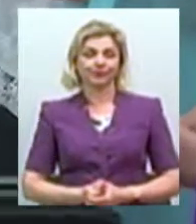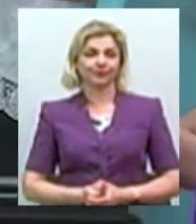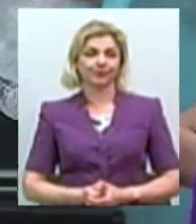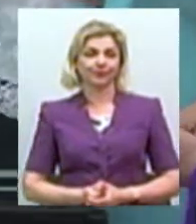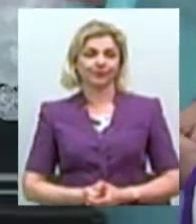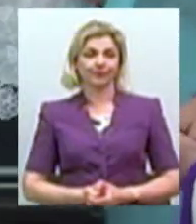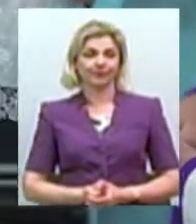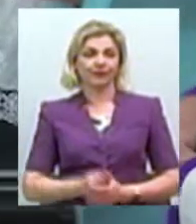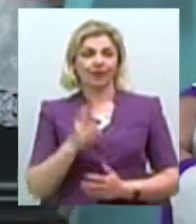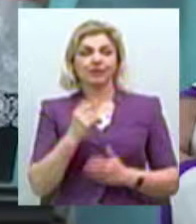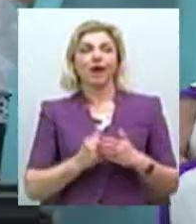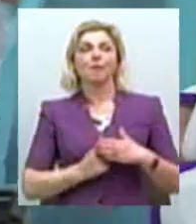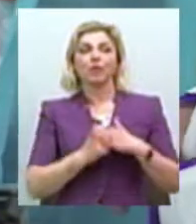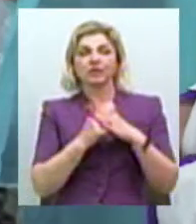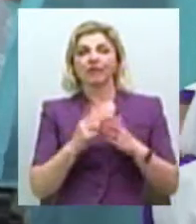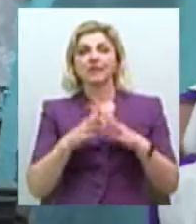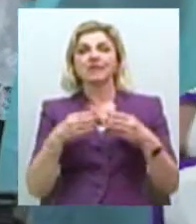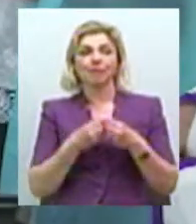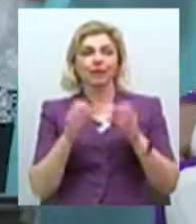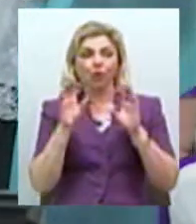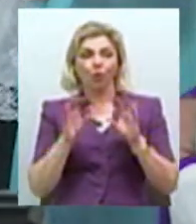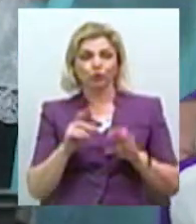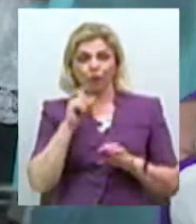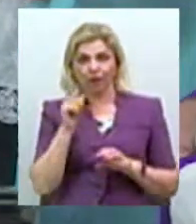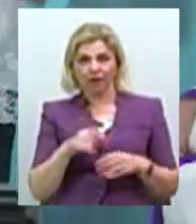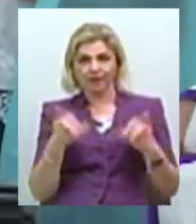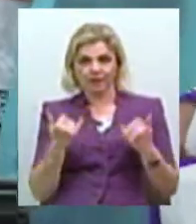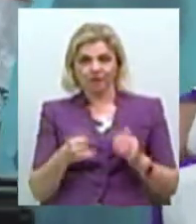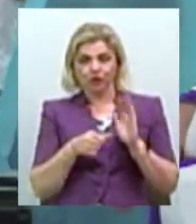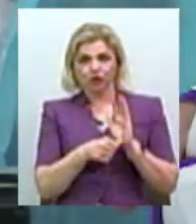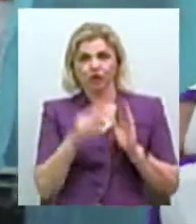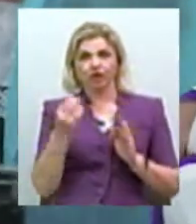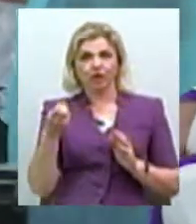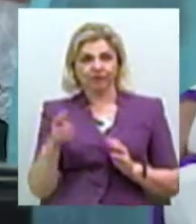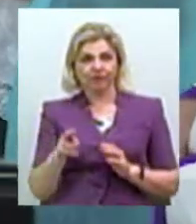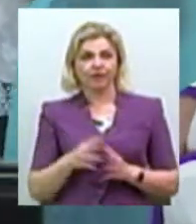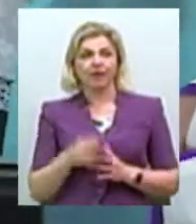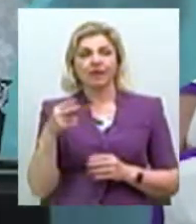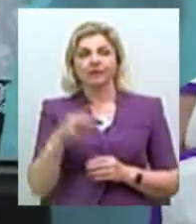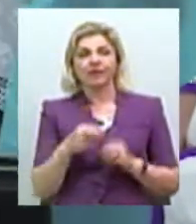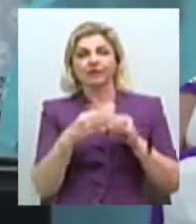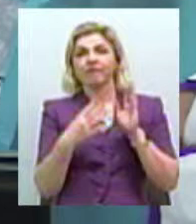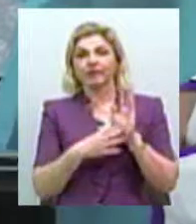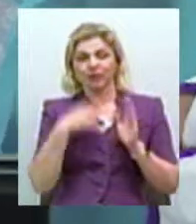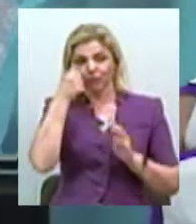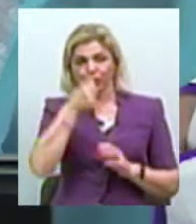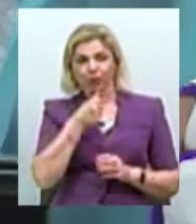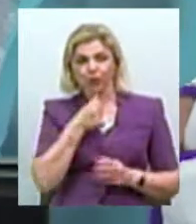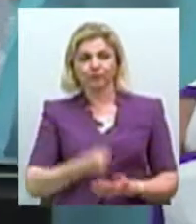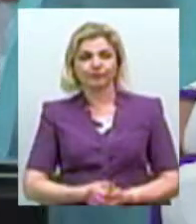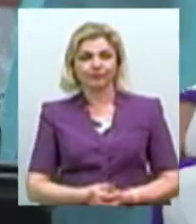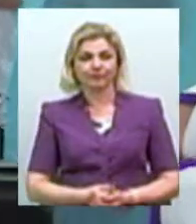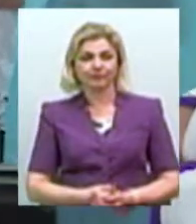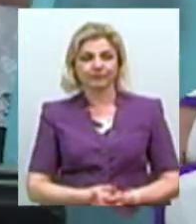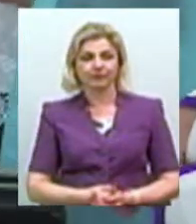На підставі Сімейного кодексу України сьогодні, 6 червня 2019 року,